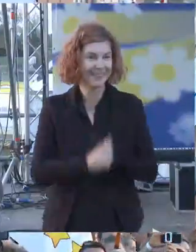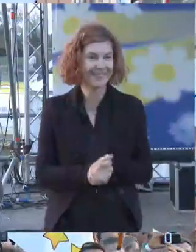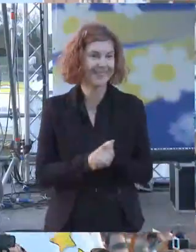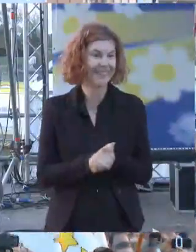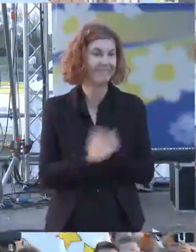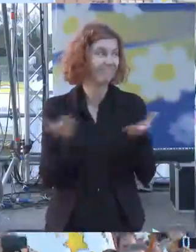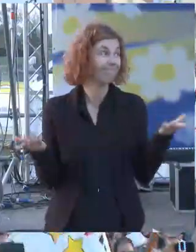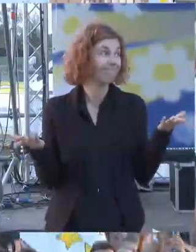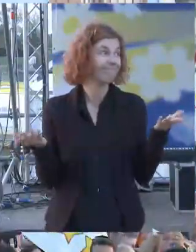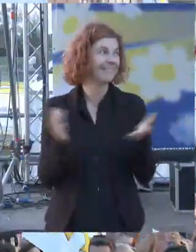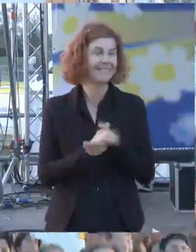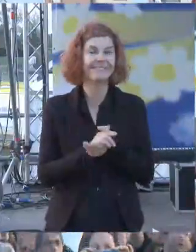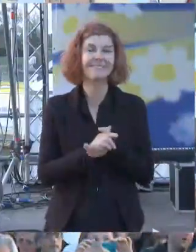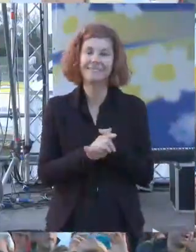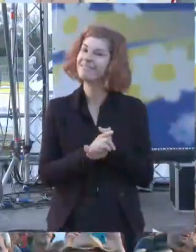abbiamo